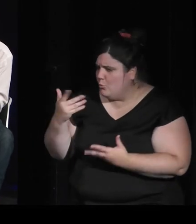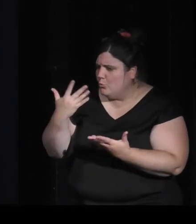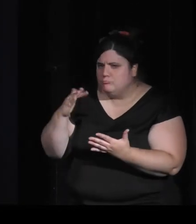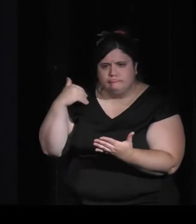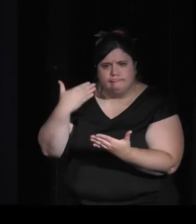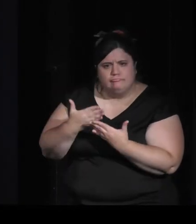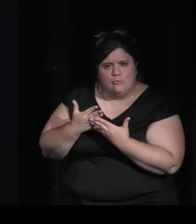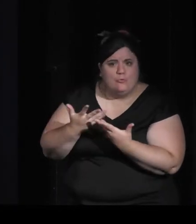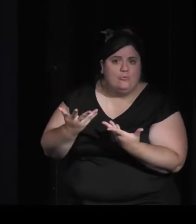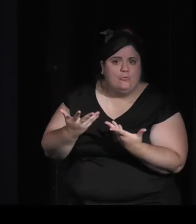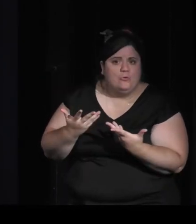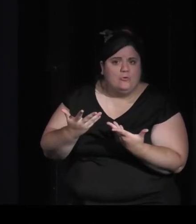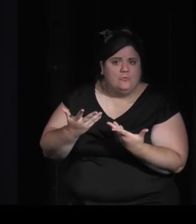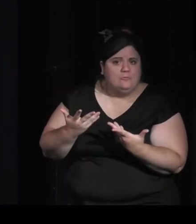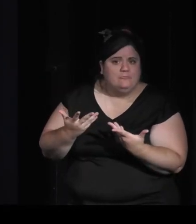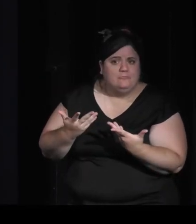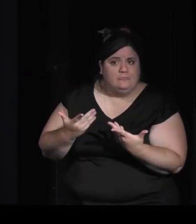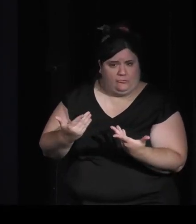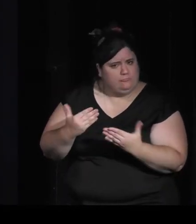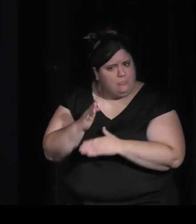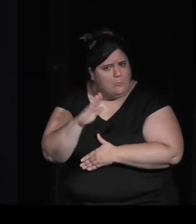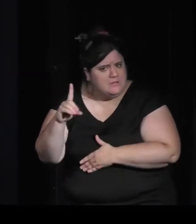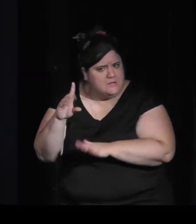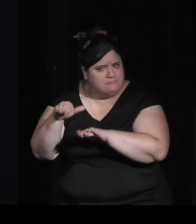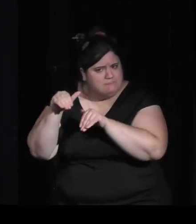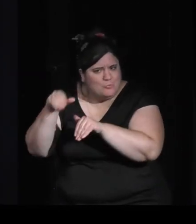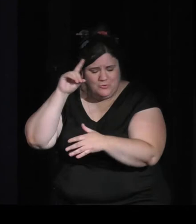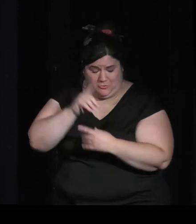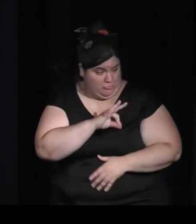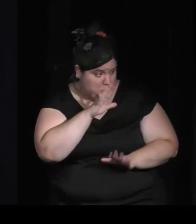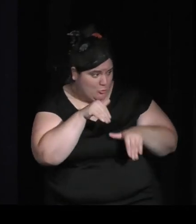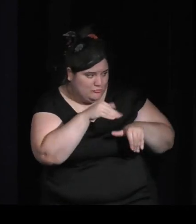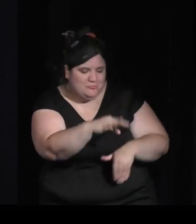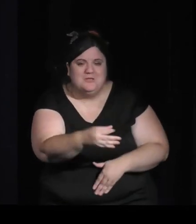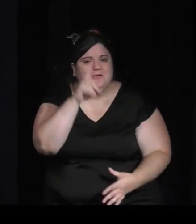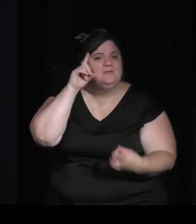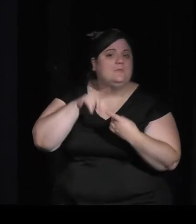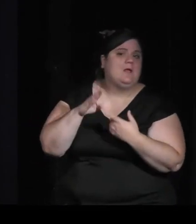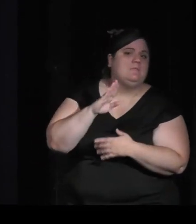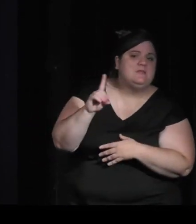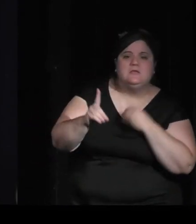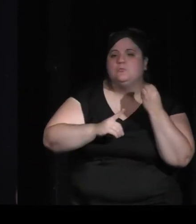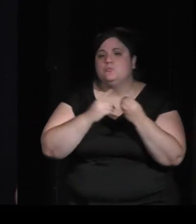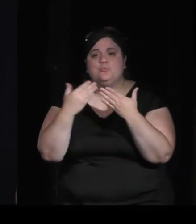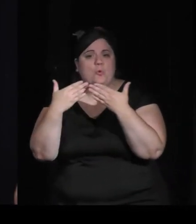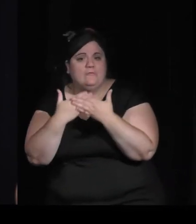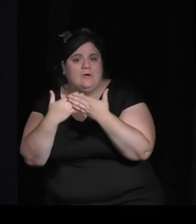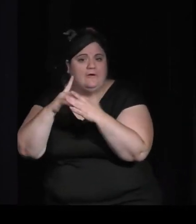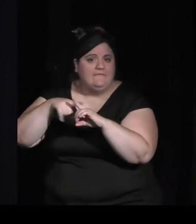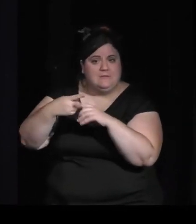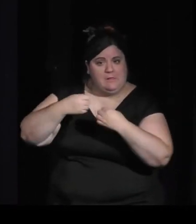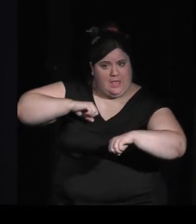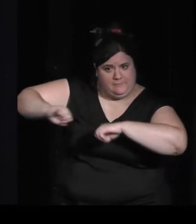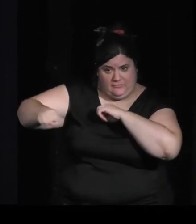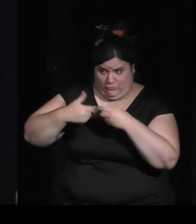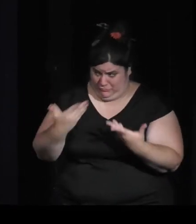toujours dans la bande dessinée et l'animation principalement. Mais ces derniers temps, vous vous êtes lancé, vous avez fondé